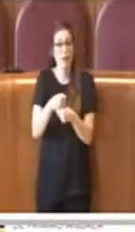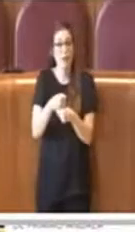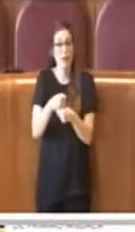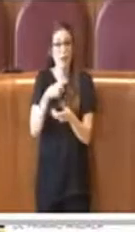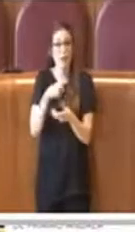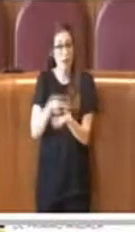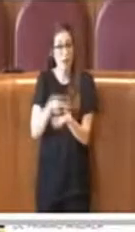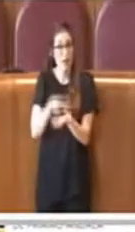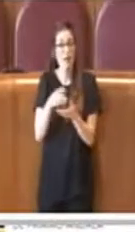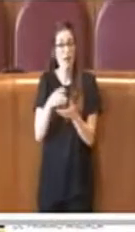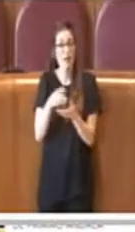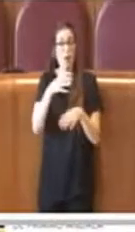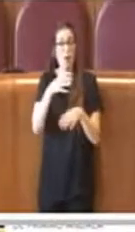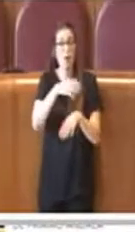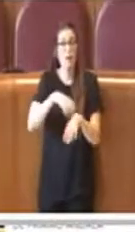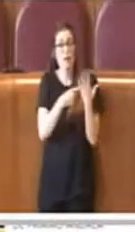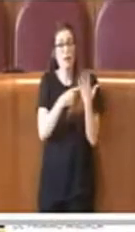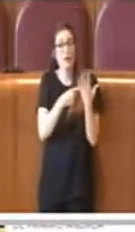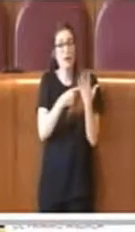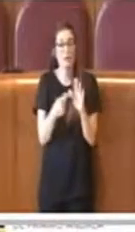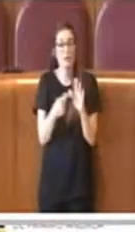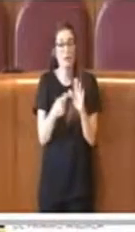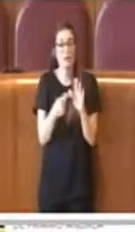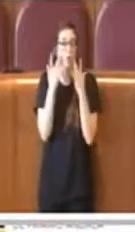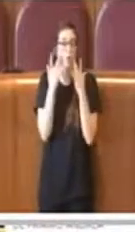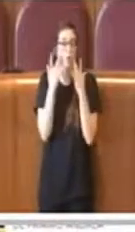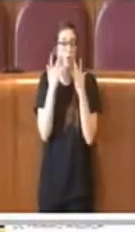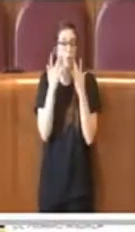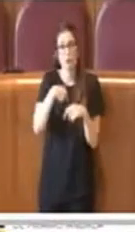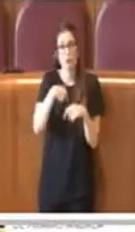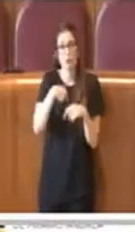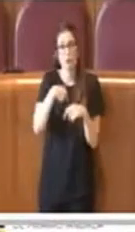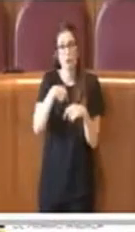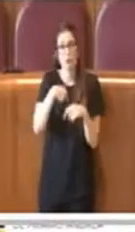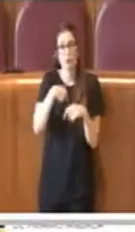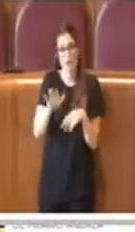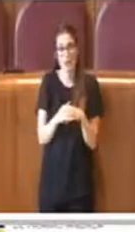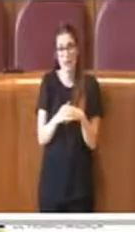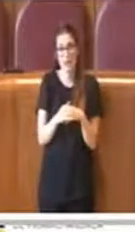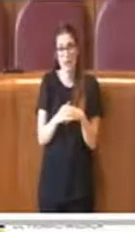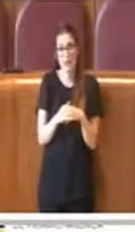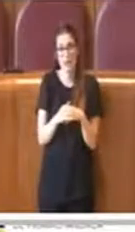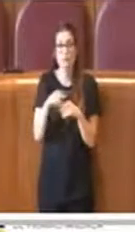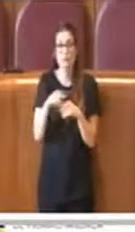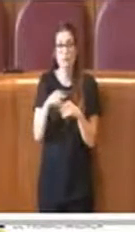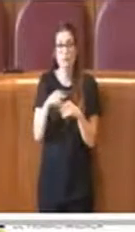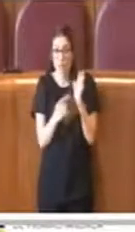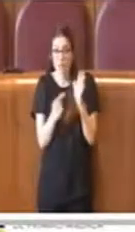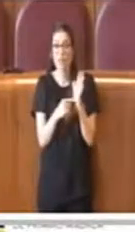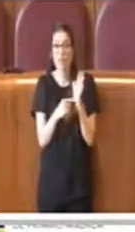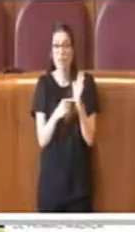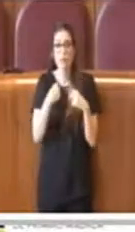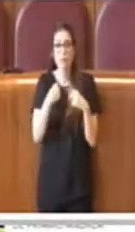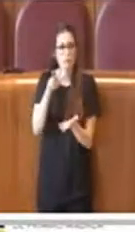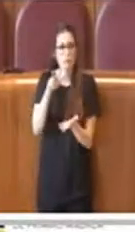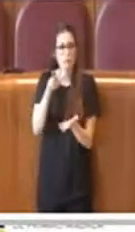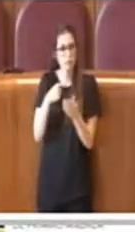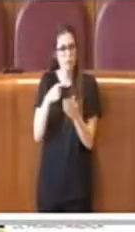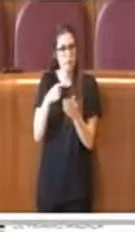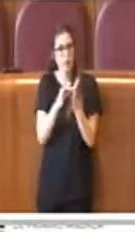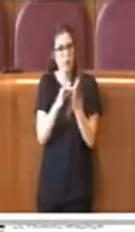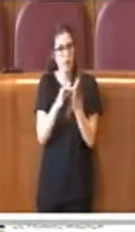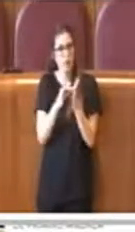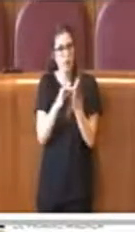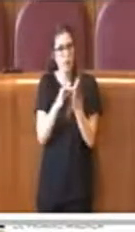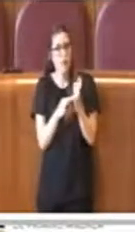negli organismi partecipativi non è semplice, questo lo sappiamo tutto. Questi criteri che di fatto noi garantiamo nel regolamento